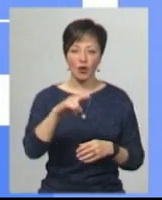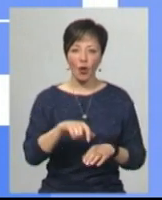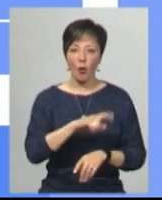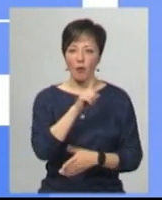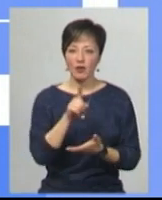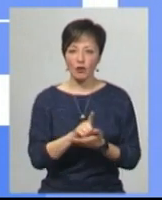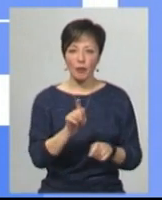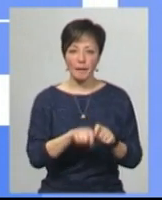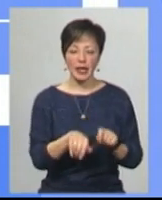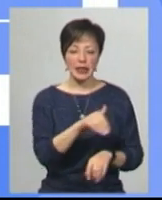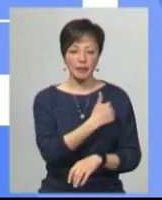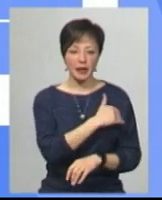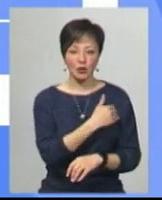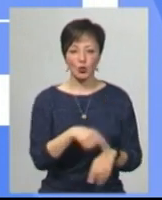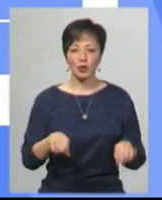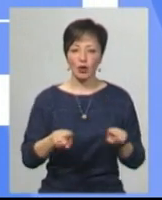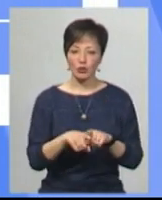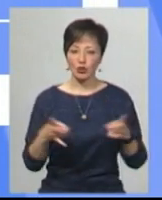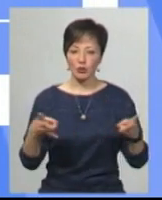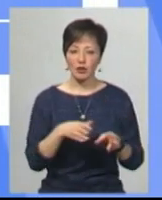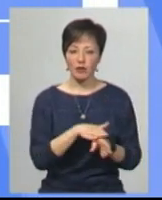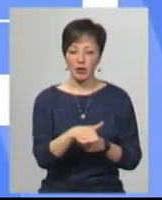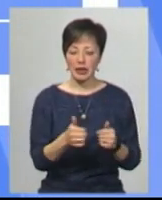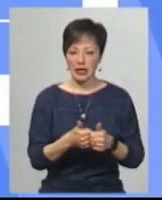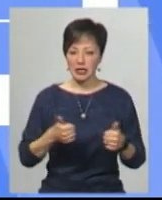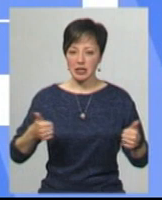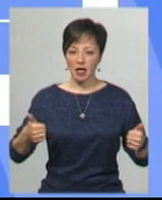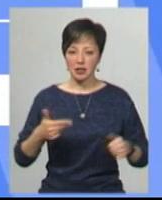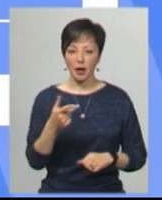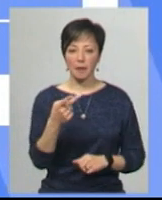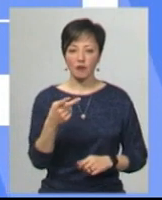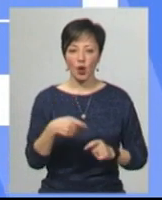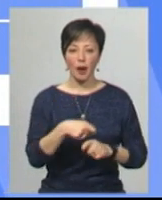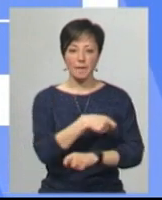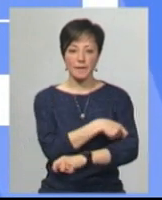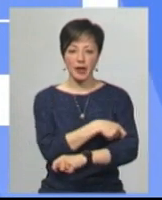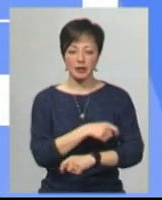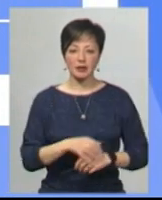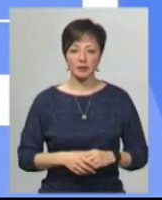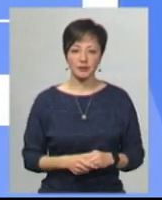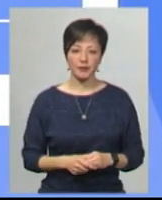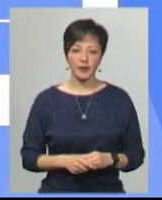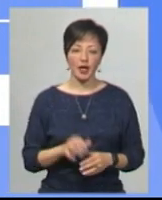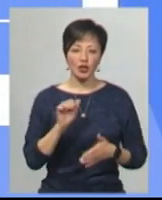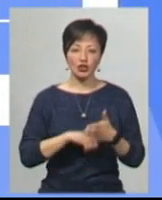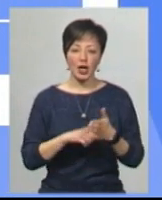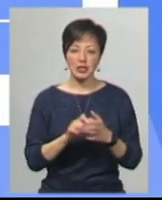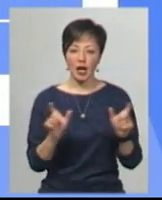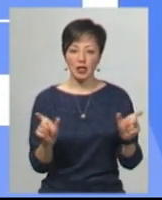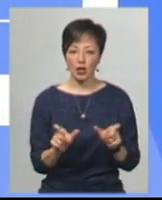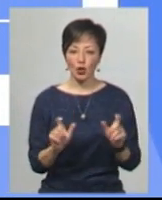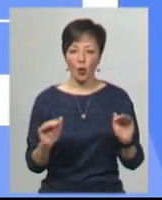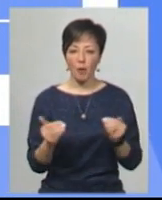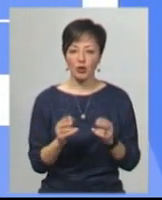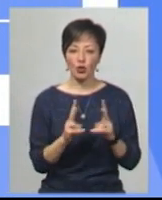вимірюватимуть температуру. Також необхідно дотримуватися дистанції в півтора метра на стійках реєстрації. Через карантинні обмеження